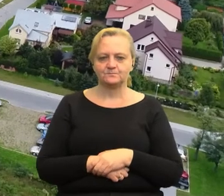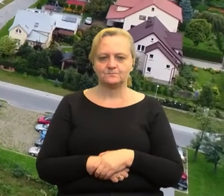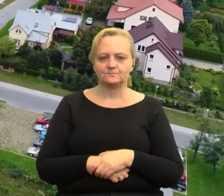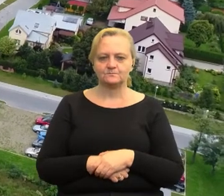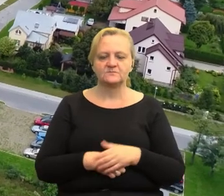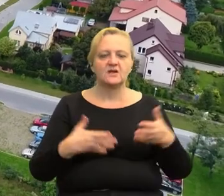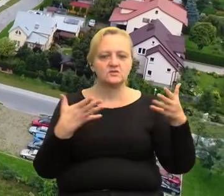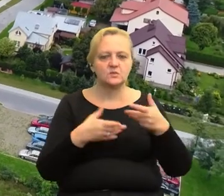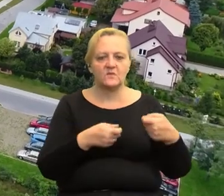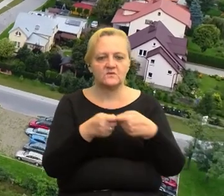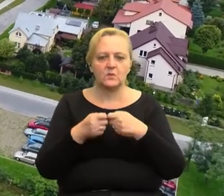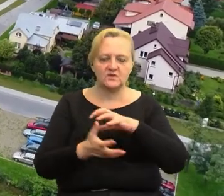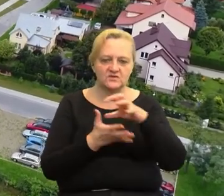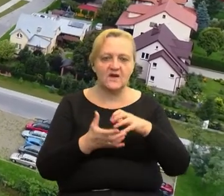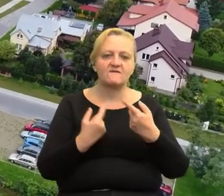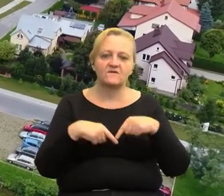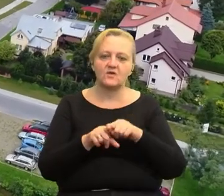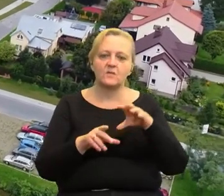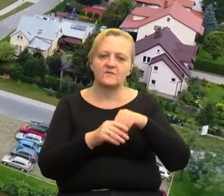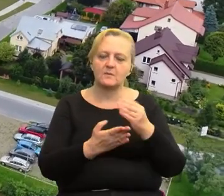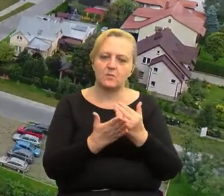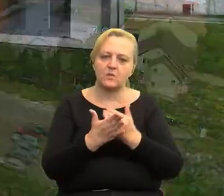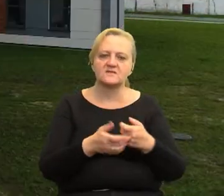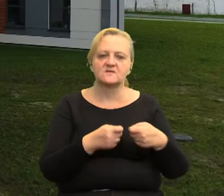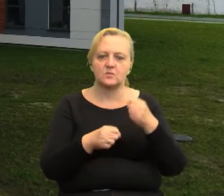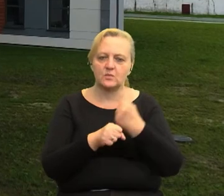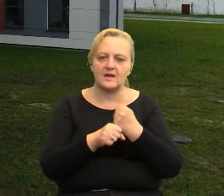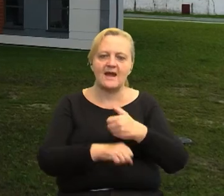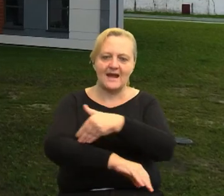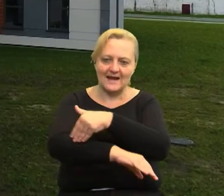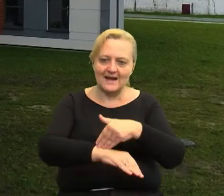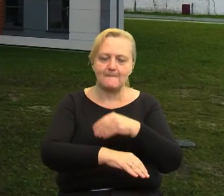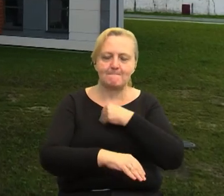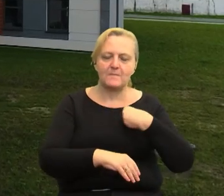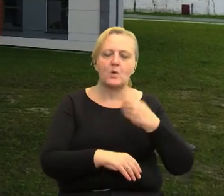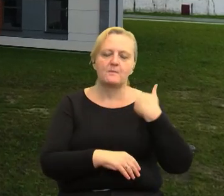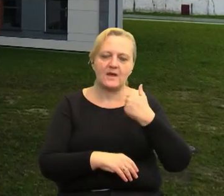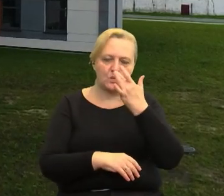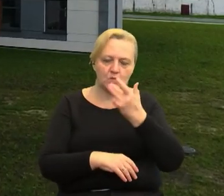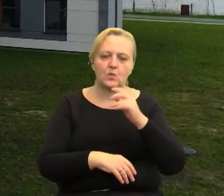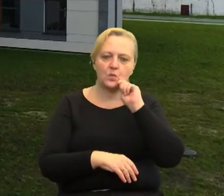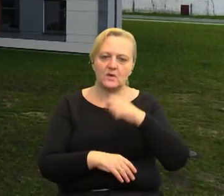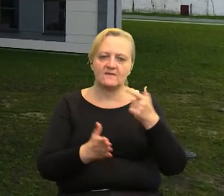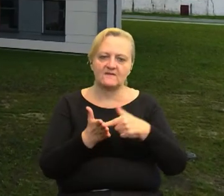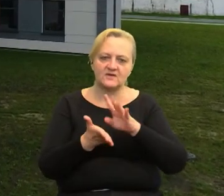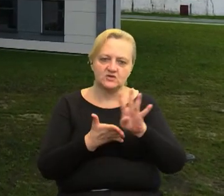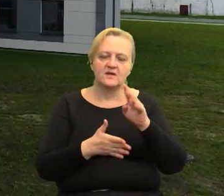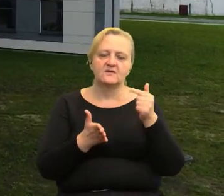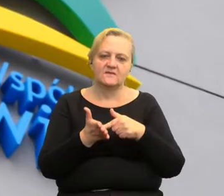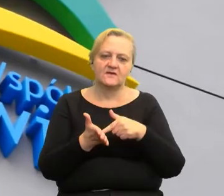Stowarzyszenie Wspólny Świat realizuje w ramach programu współpracy transgranicznej Polska-Białoruś-Ukraina 2014